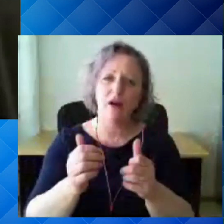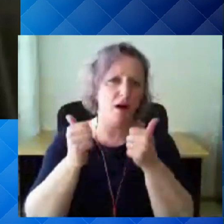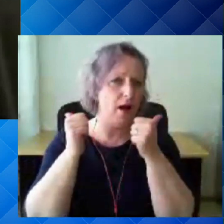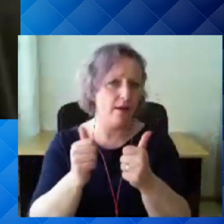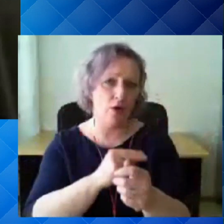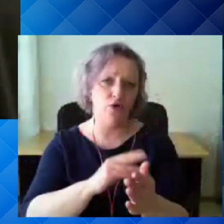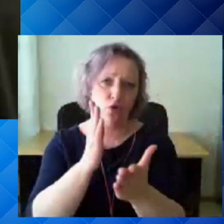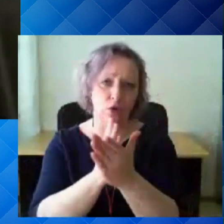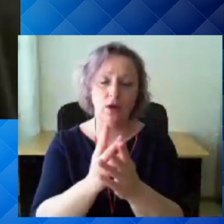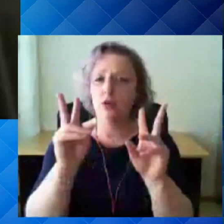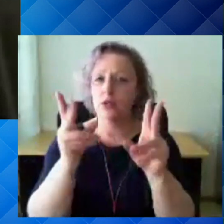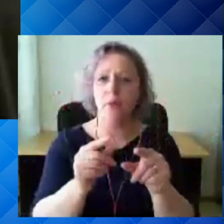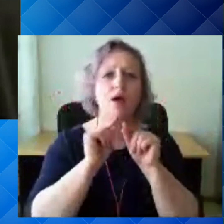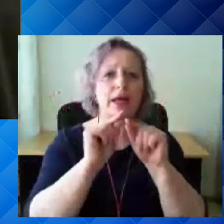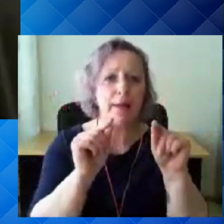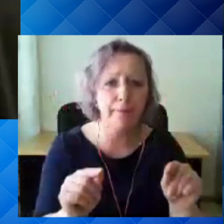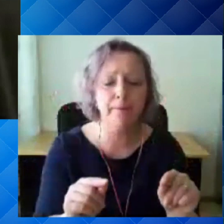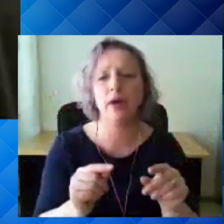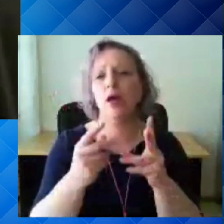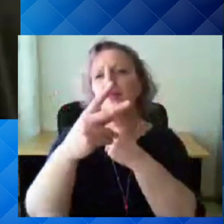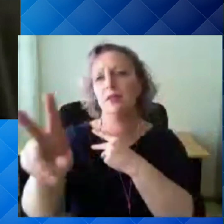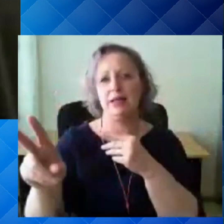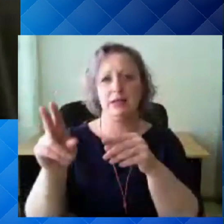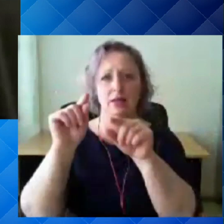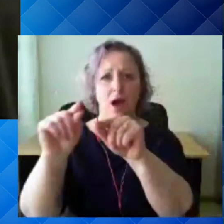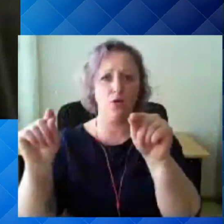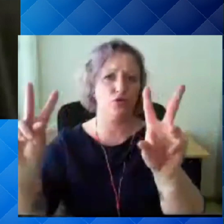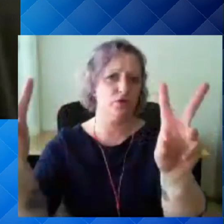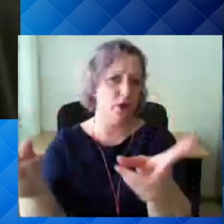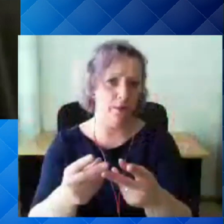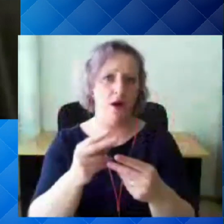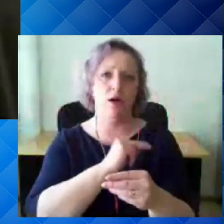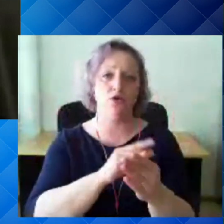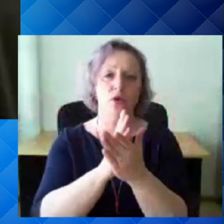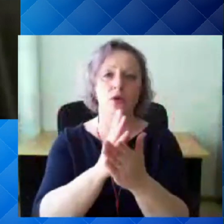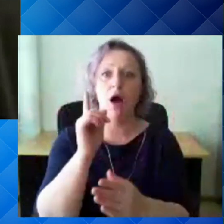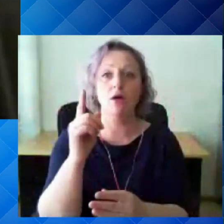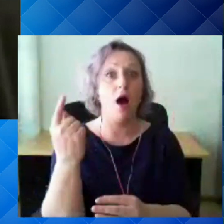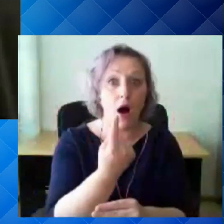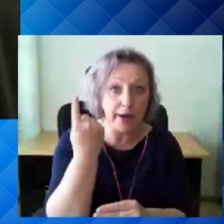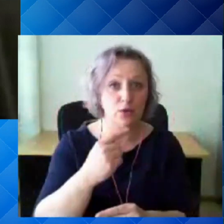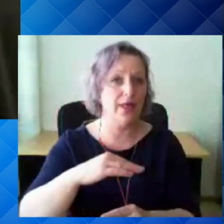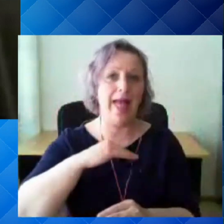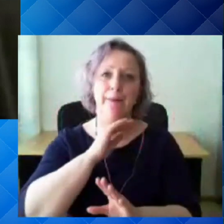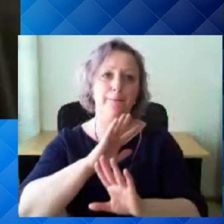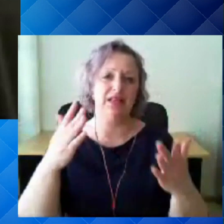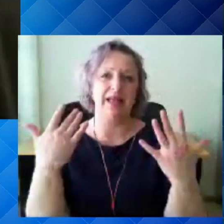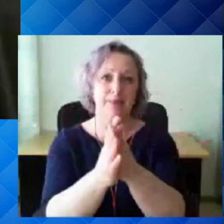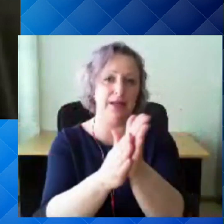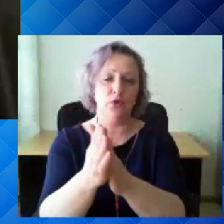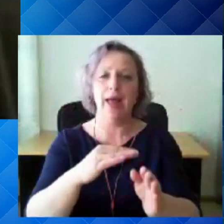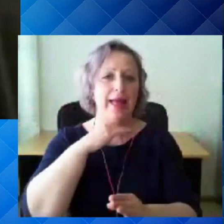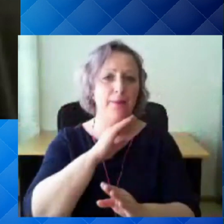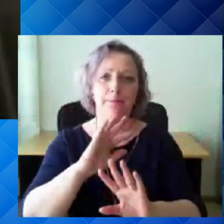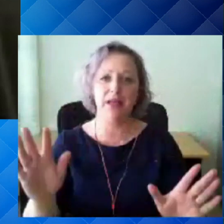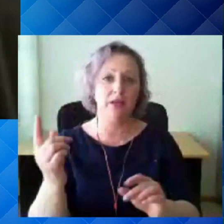krippisuhtes ja teiste selliste piisknakuste suhtes, aga sellest üksi kahjuks ei piisa. Kõik need meetmed, mida me